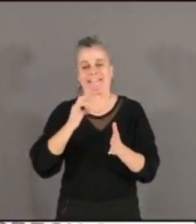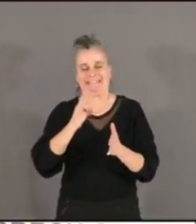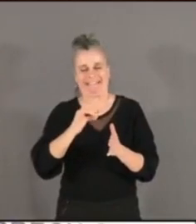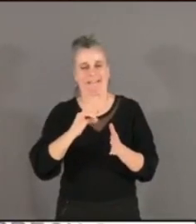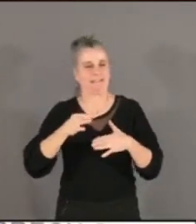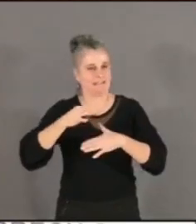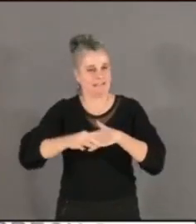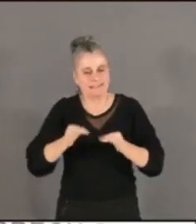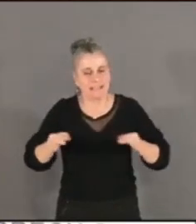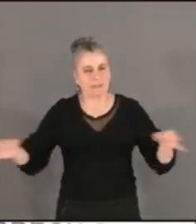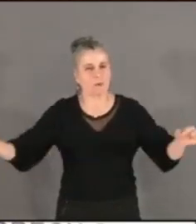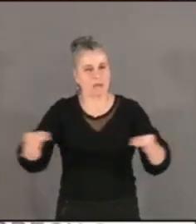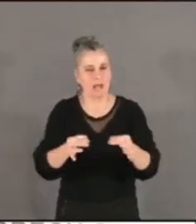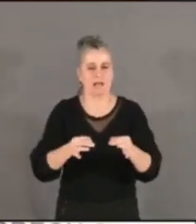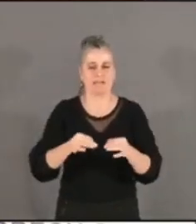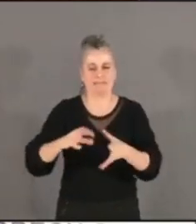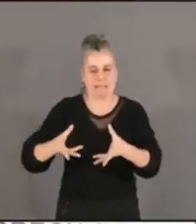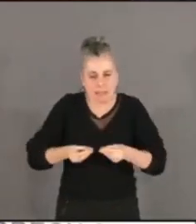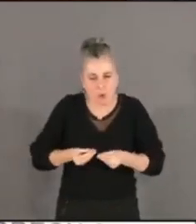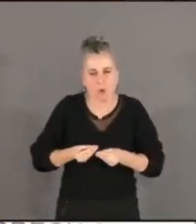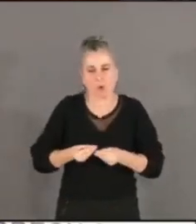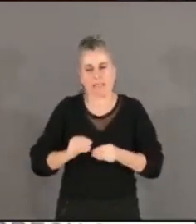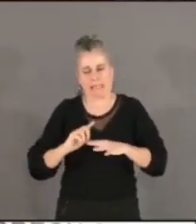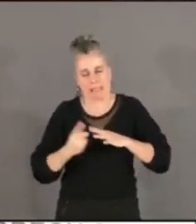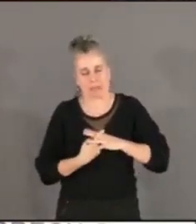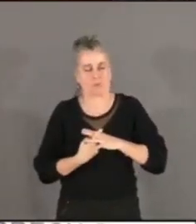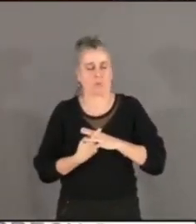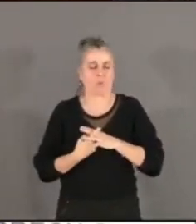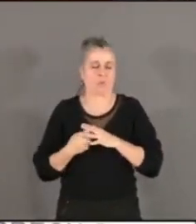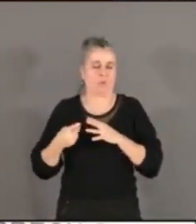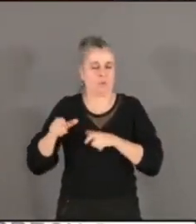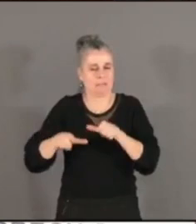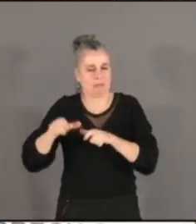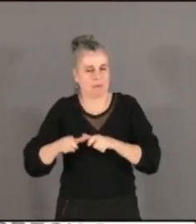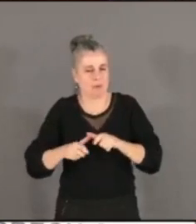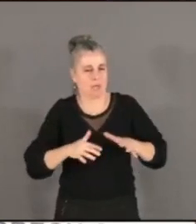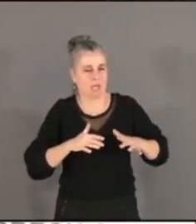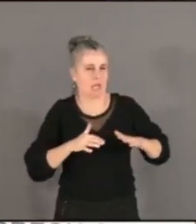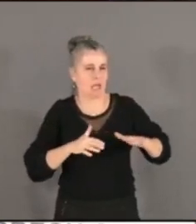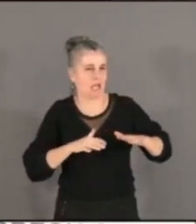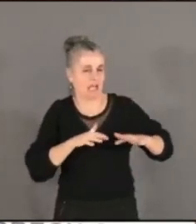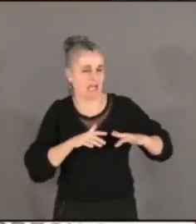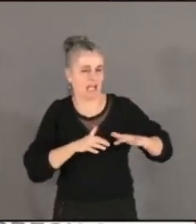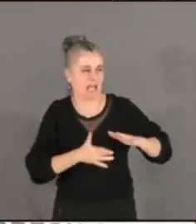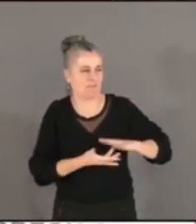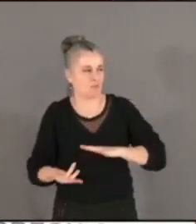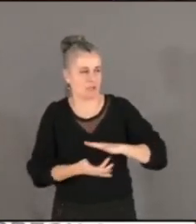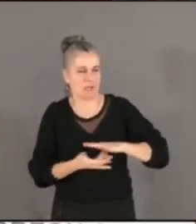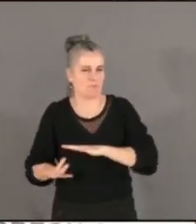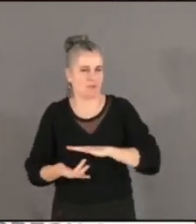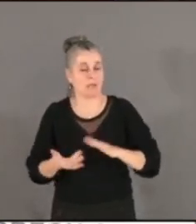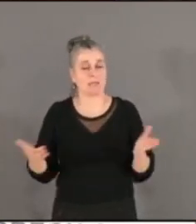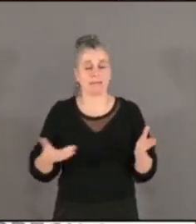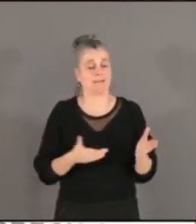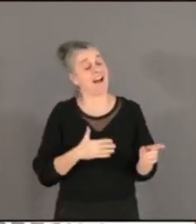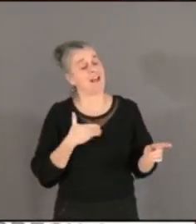'intégration des réfugiés. Un contrat, ça vous plaît, ça les réfugiés, hein ? Vous ferez mieux de